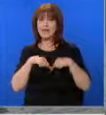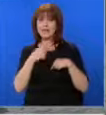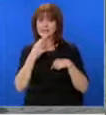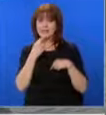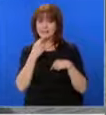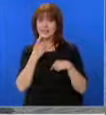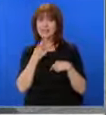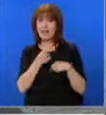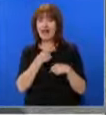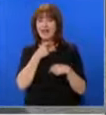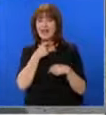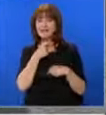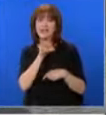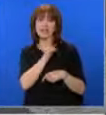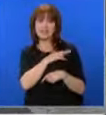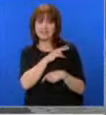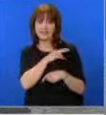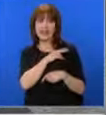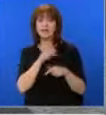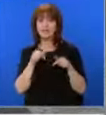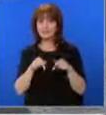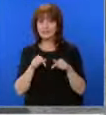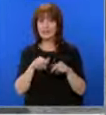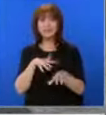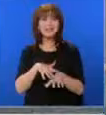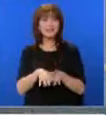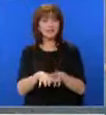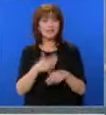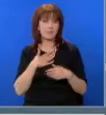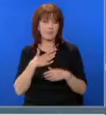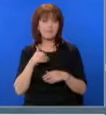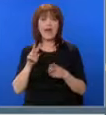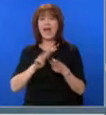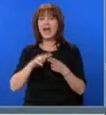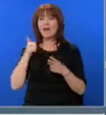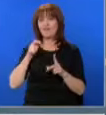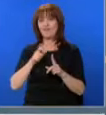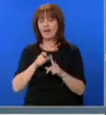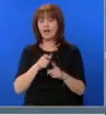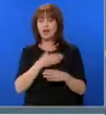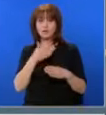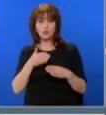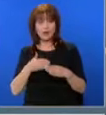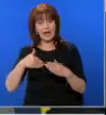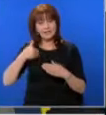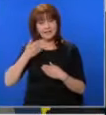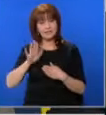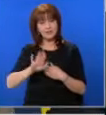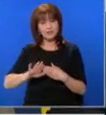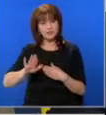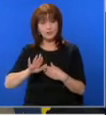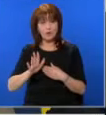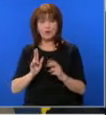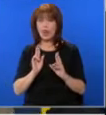ЦСКА. Ние сме обезпечени с тегашната система БАР до края на следващия сезон. И абсолютно